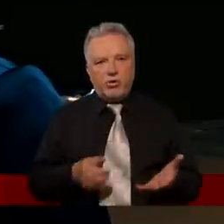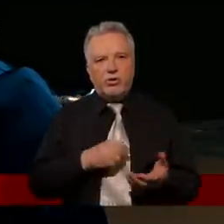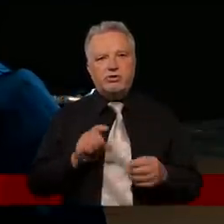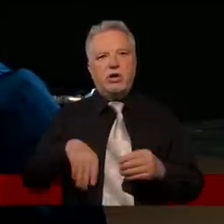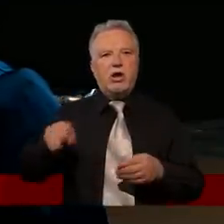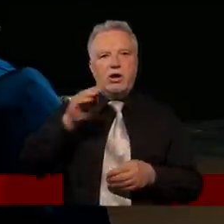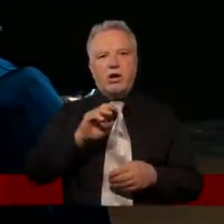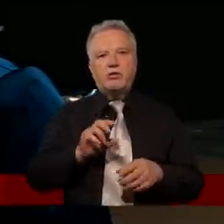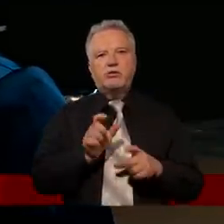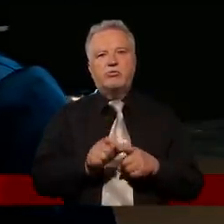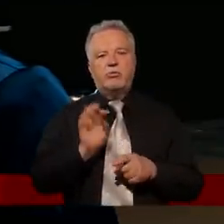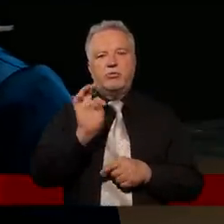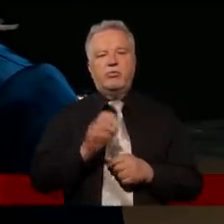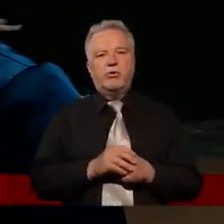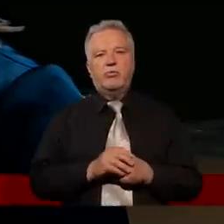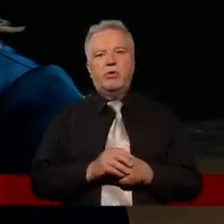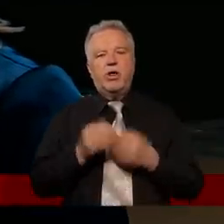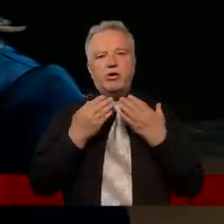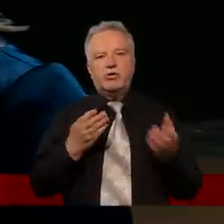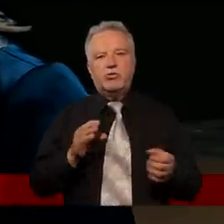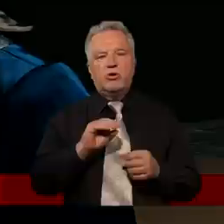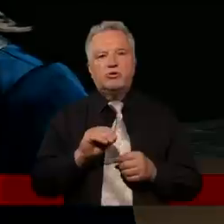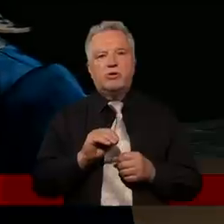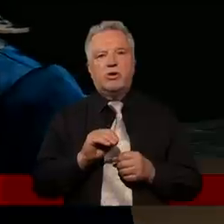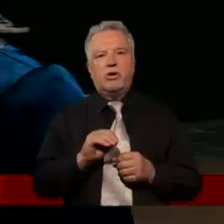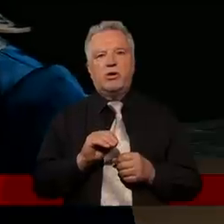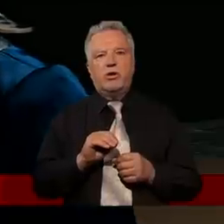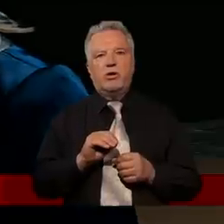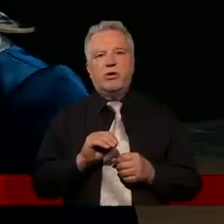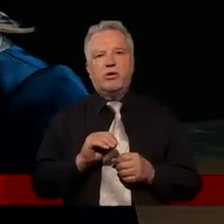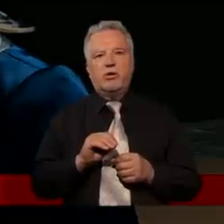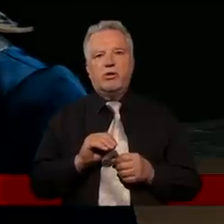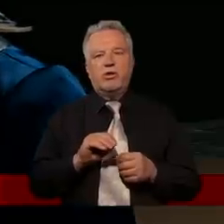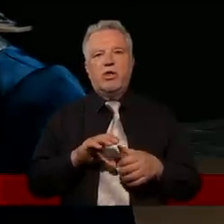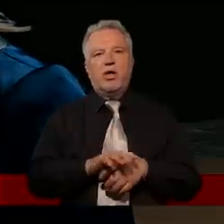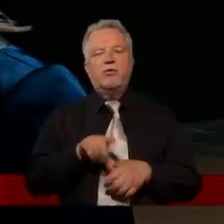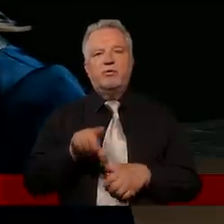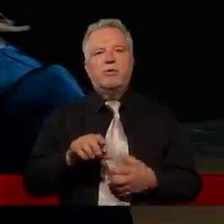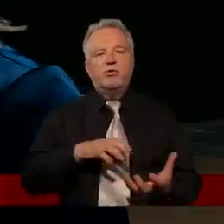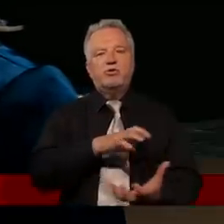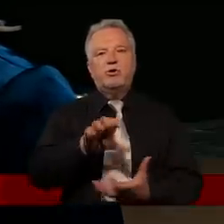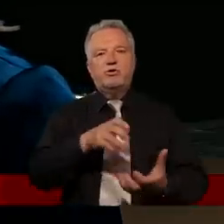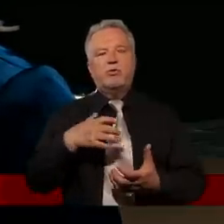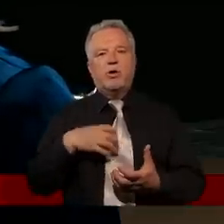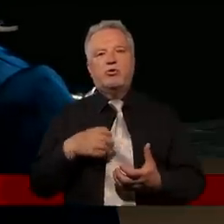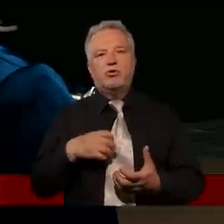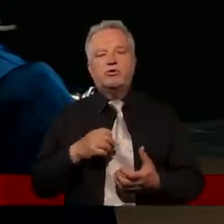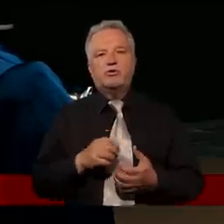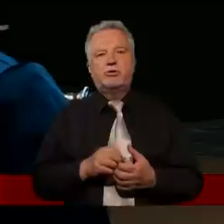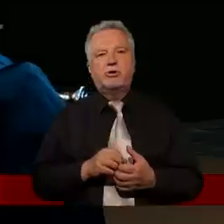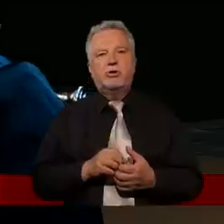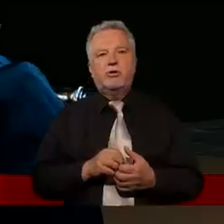się nad Twoim Słowem. Panie, dziękuję Ci za to, że są na tym świecie wartości, które są ponadczasowe,